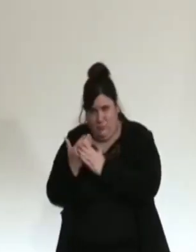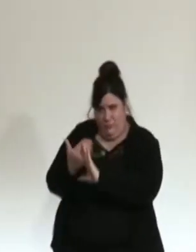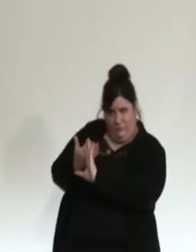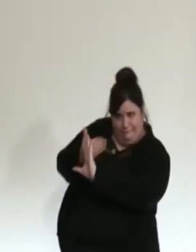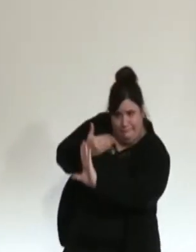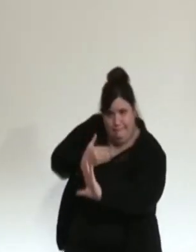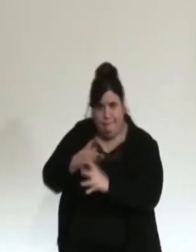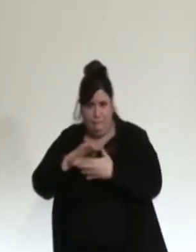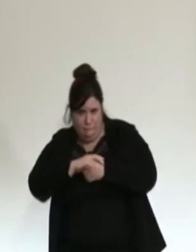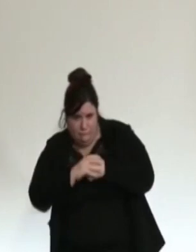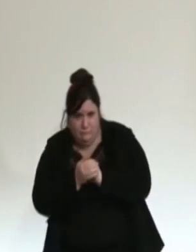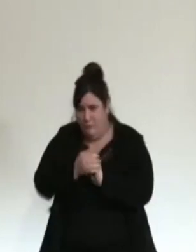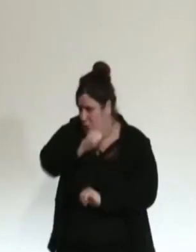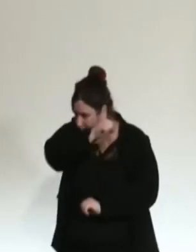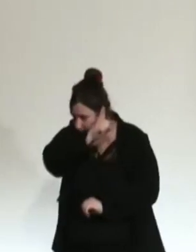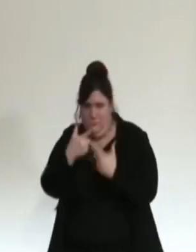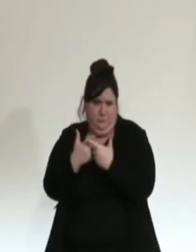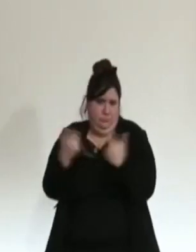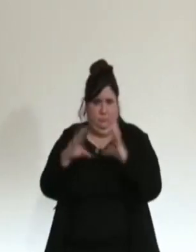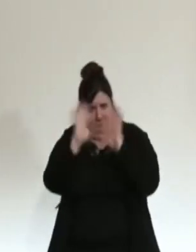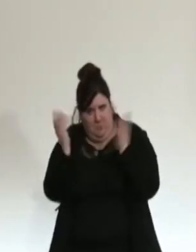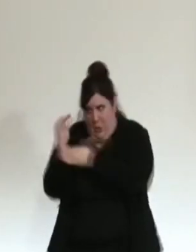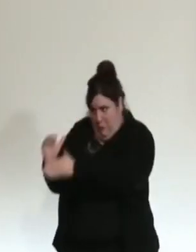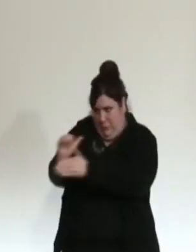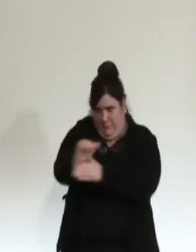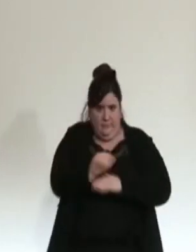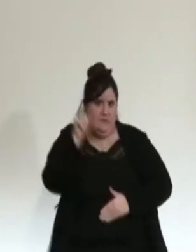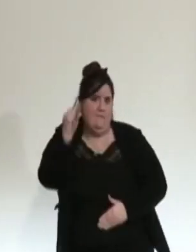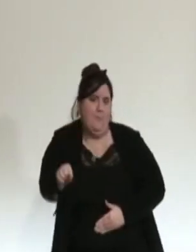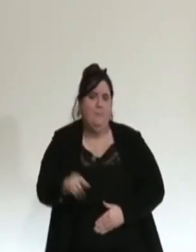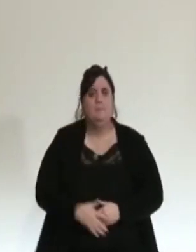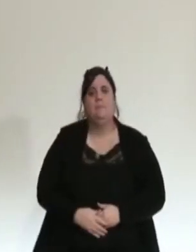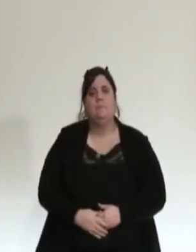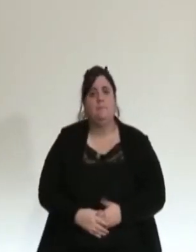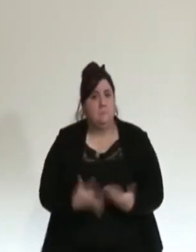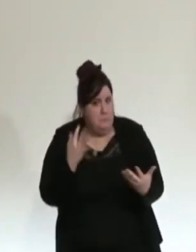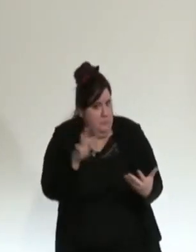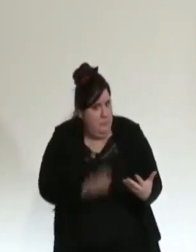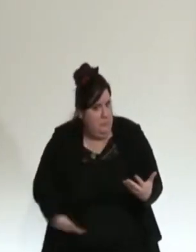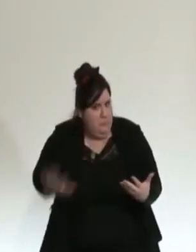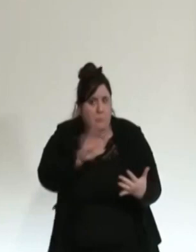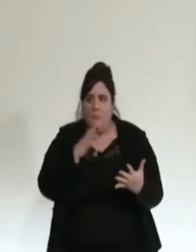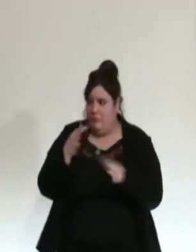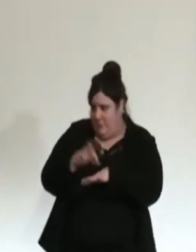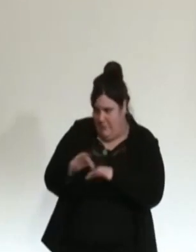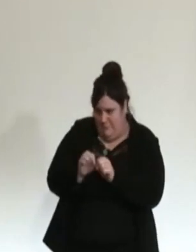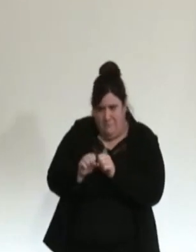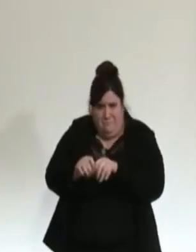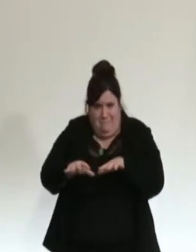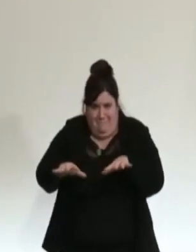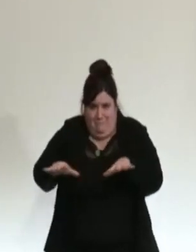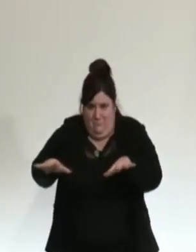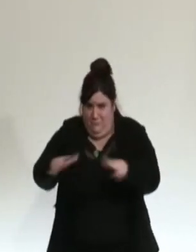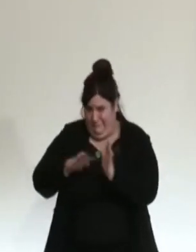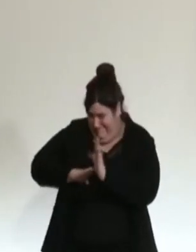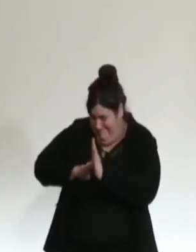Dans le contexte que nous connaissons de reprises épidémiques dans notre pays, plusieurs experts en France et à l'étranger s'interrogent